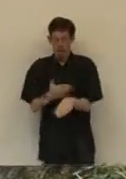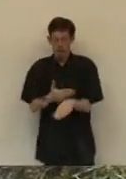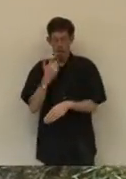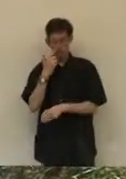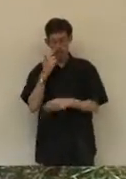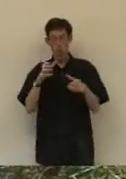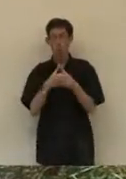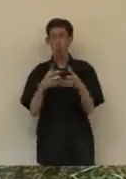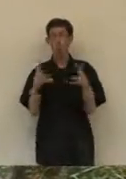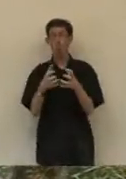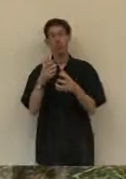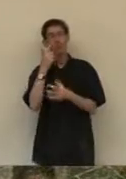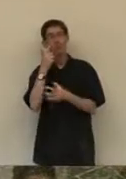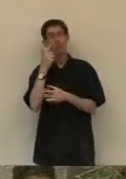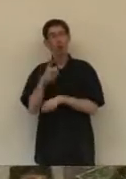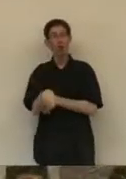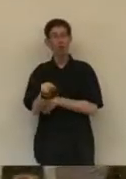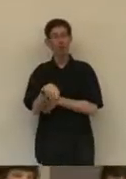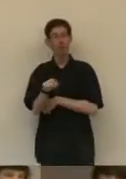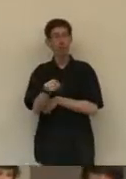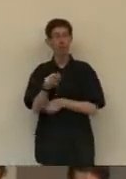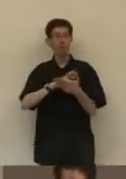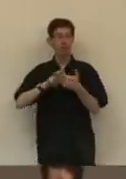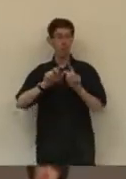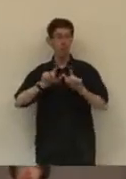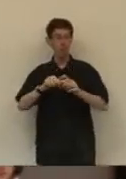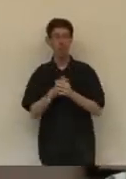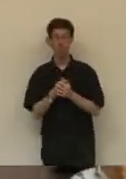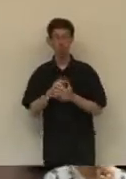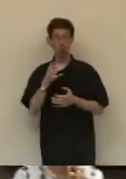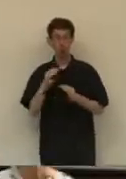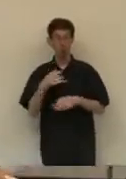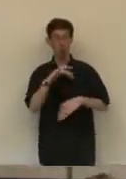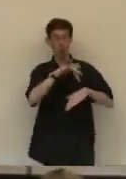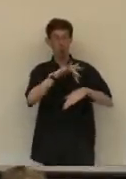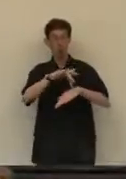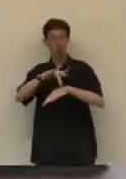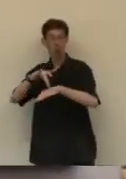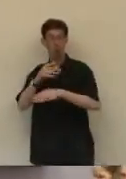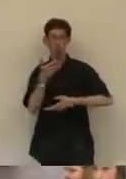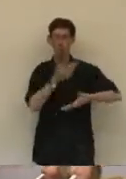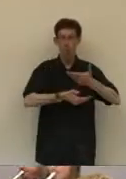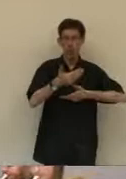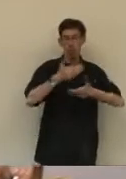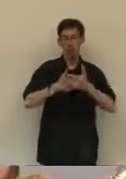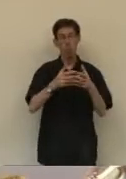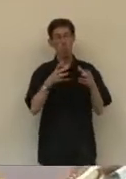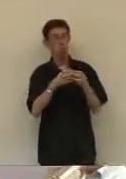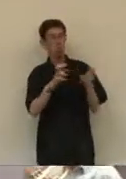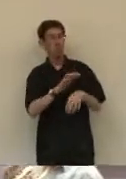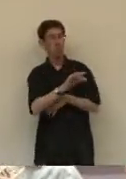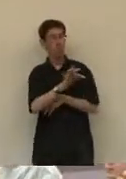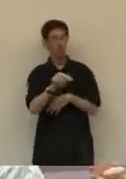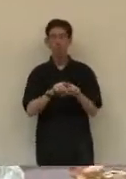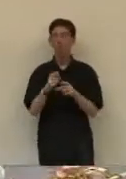rentré avant dans un orchestre à l'Orchestre Régional de Cannes et puis à ce moment-là je faisais beaucoup de remplacements dans les